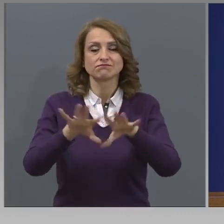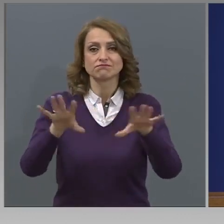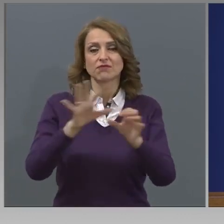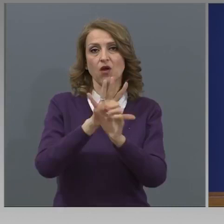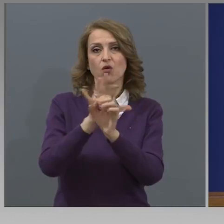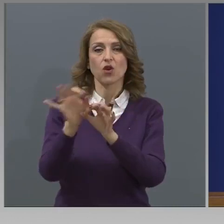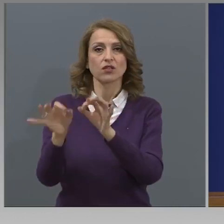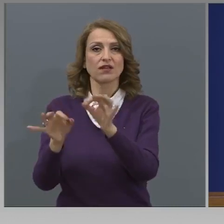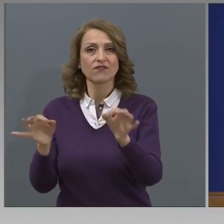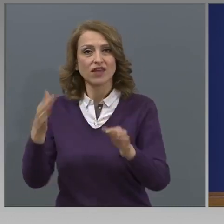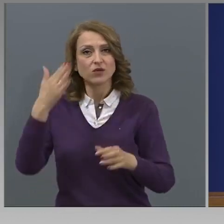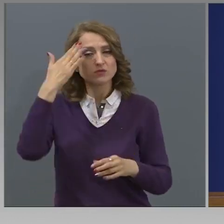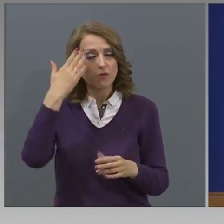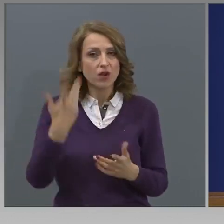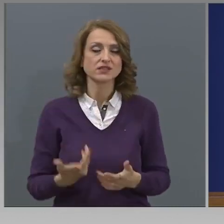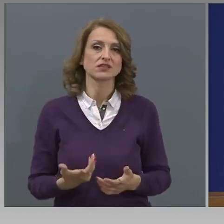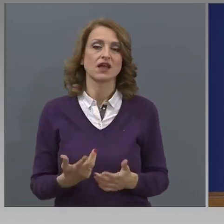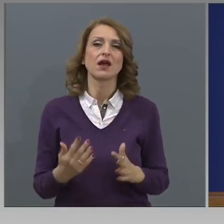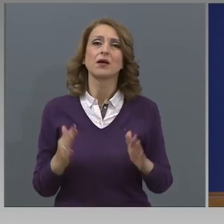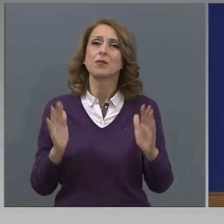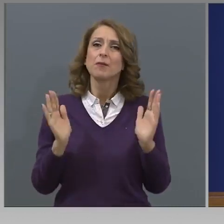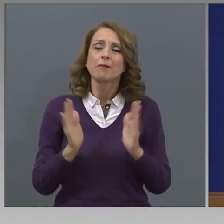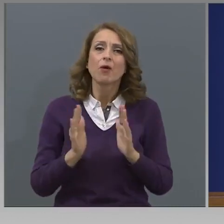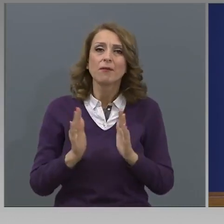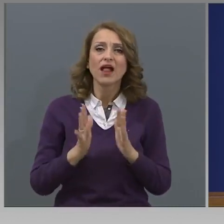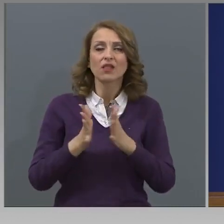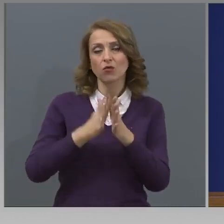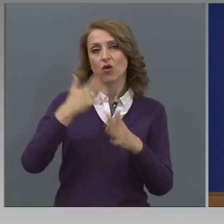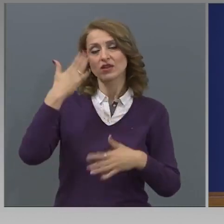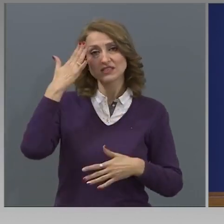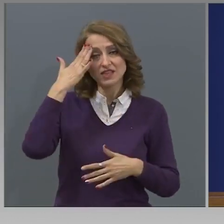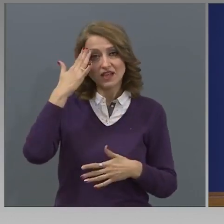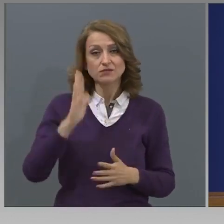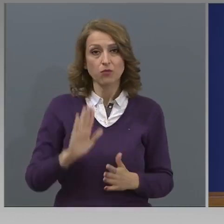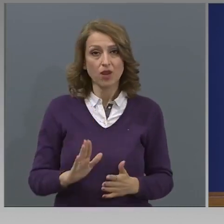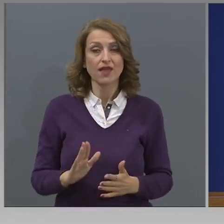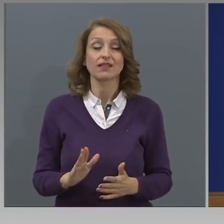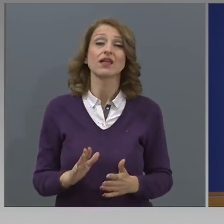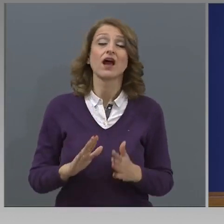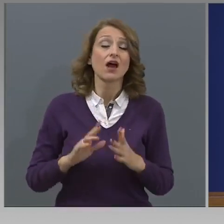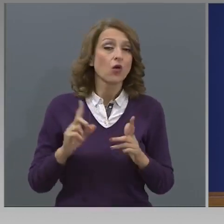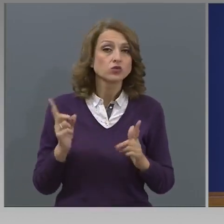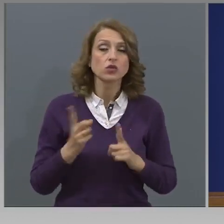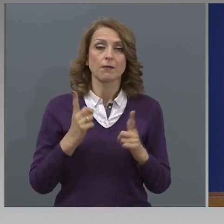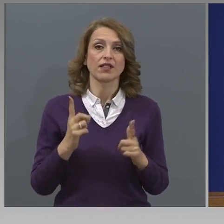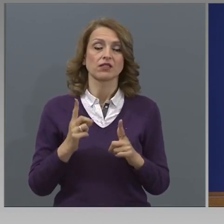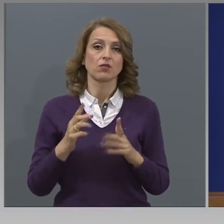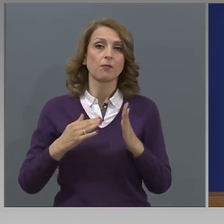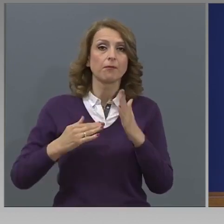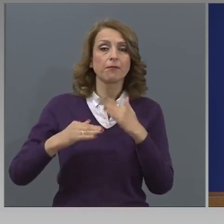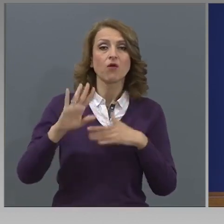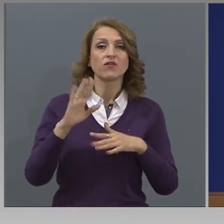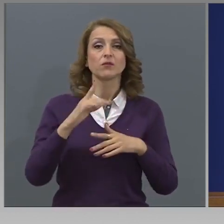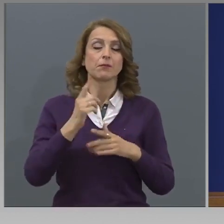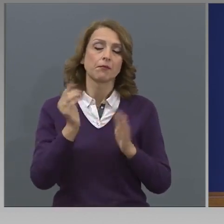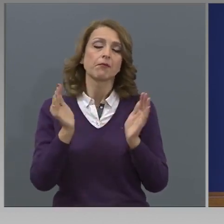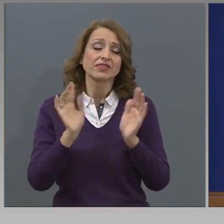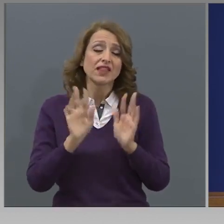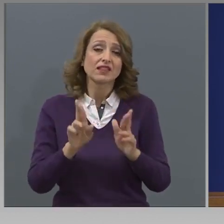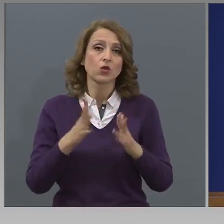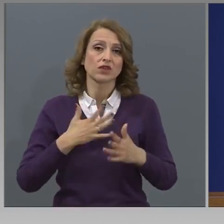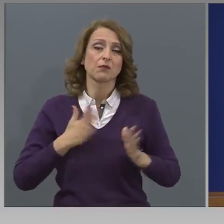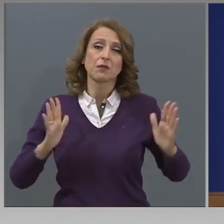болестта и съответно ниски нива и на хората, които ще заболеят, а най-вече да имаме колкото се може по-малко жертви.